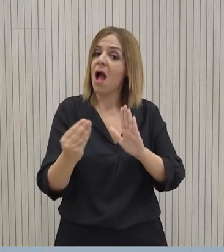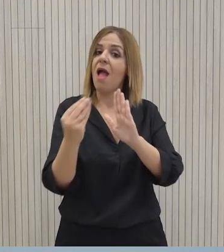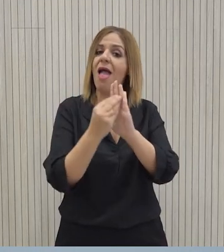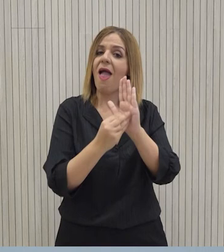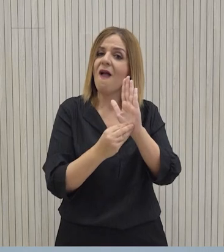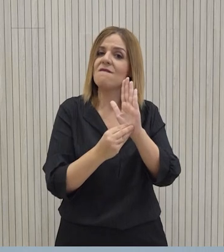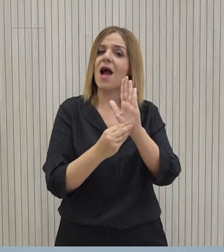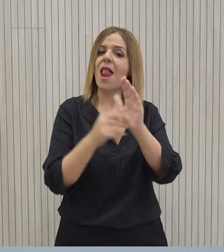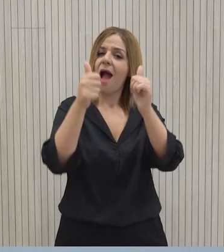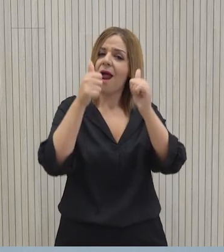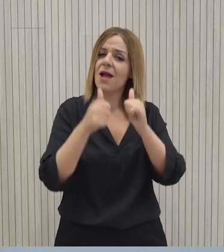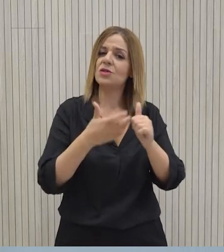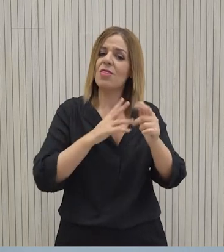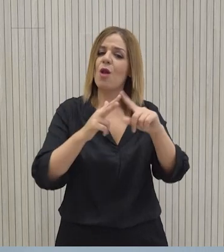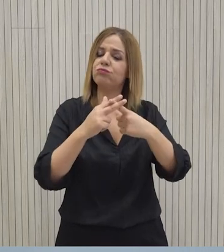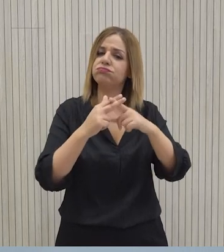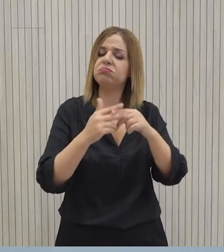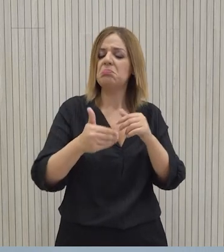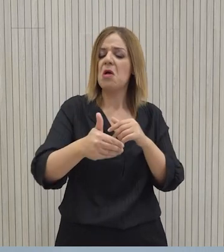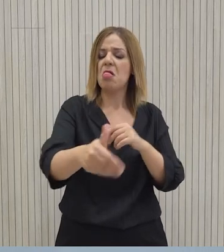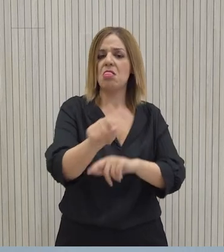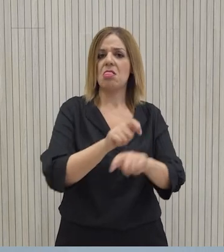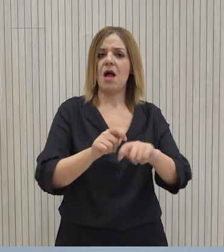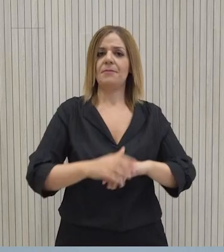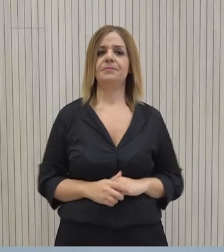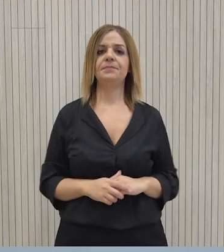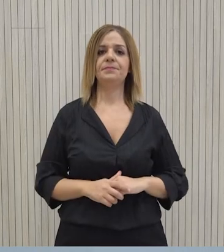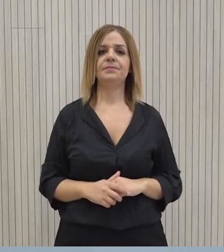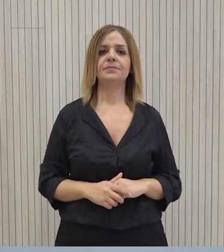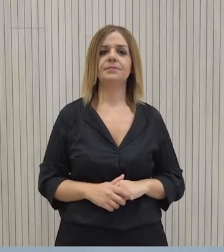Πρόεδρου της Δημοκρατίας θα είναι ένα ζήτημα το οποίο θα απασχολήσει την προετοιμασία του νομοσχεδίου.